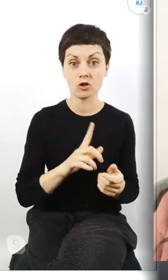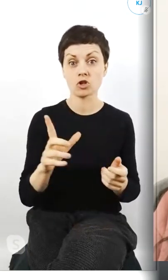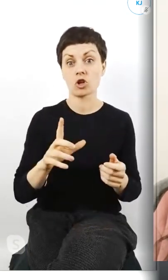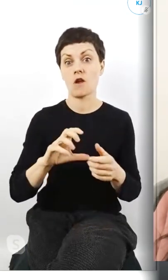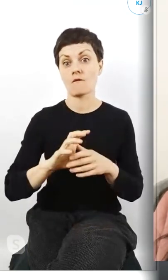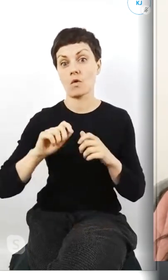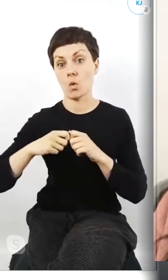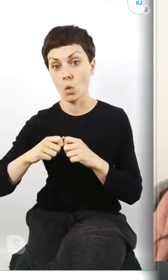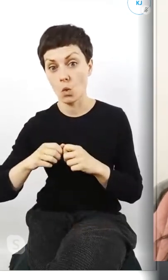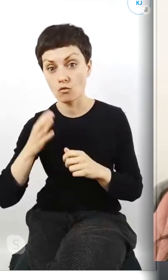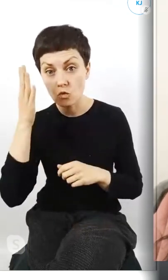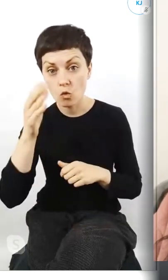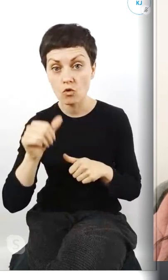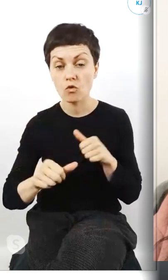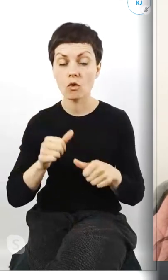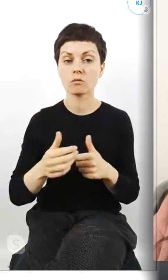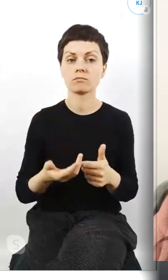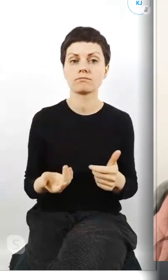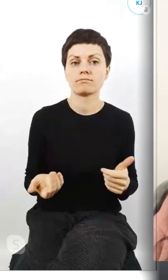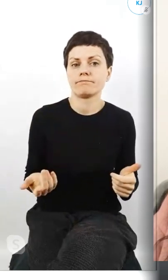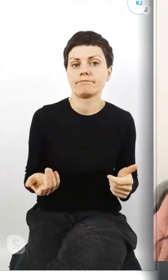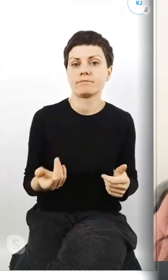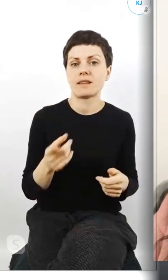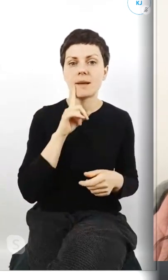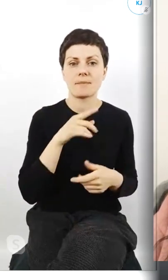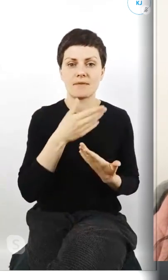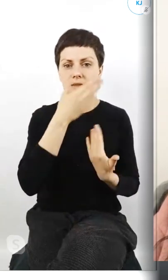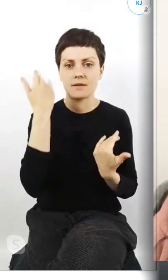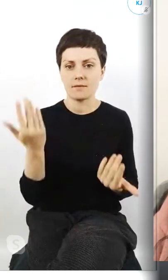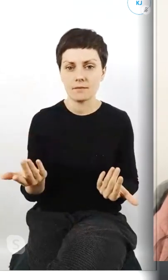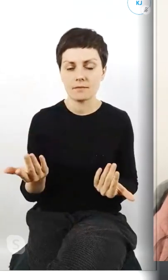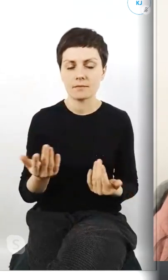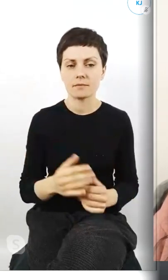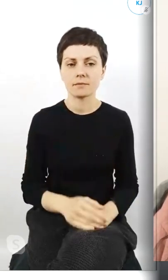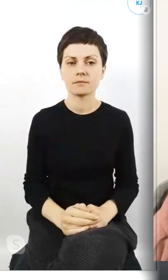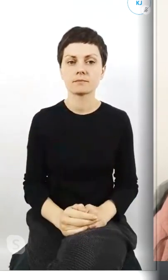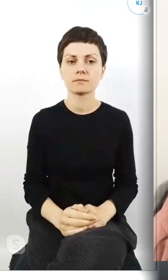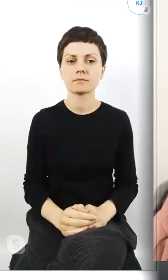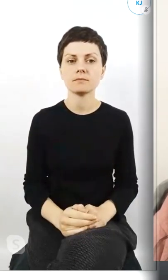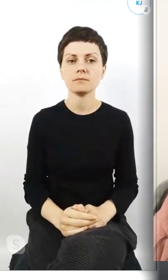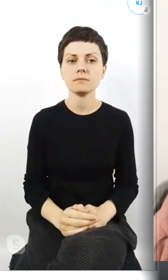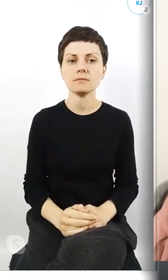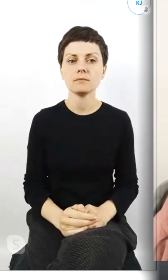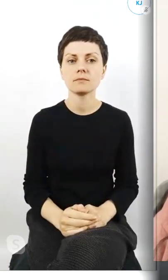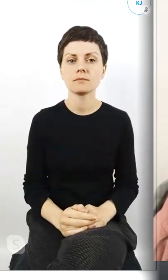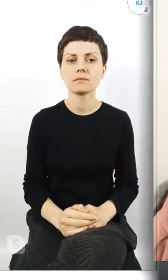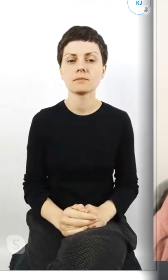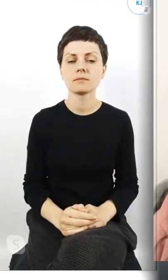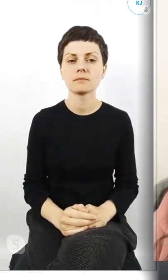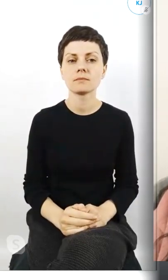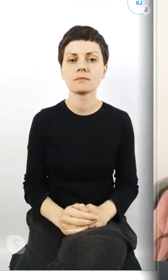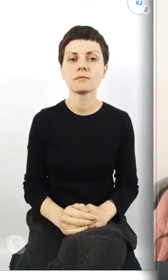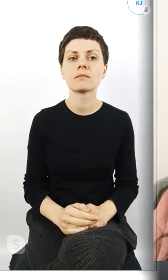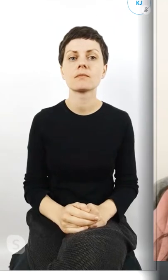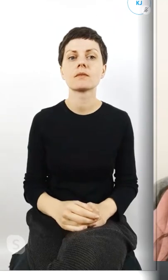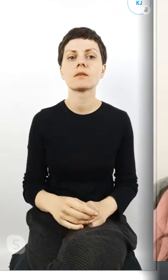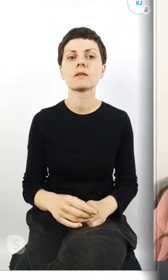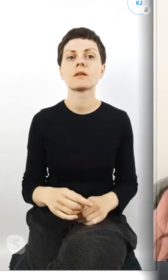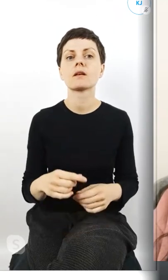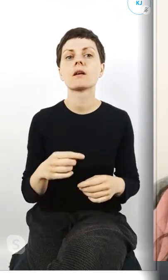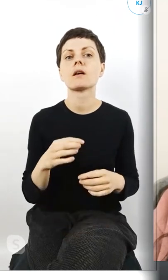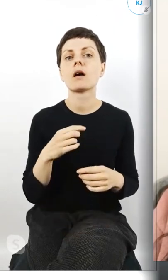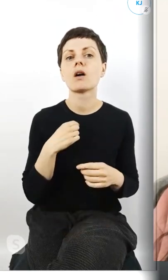roku. No nic tak naprawdę nie wiemy. I moja edukacja zdalna, no ja uważam, że jest